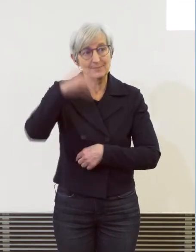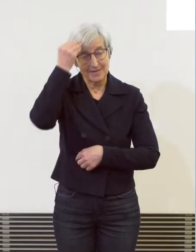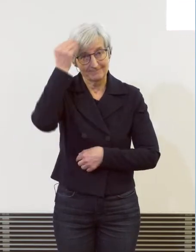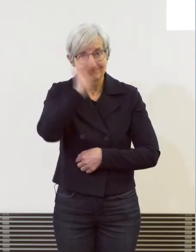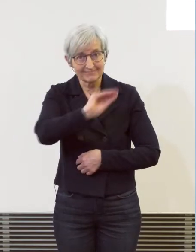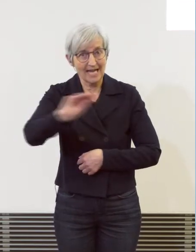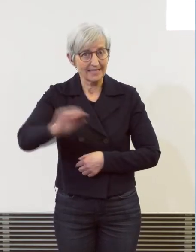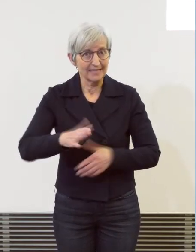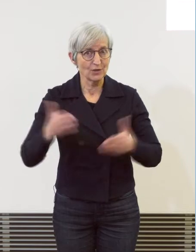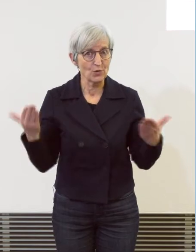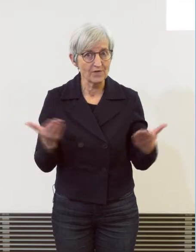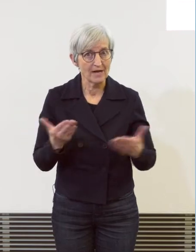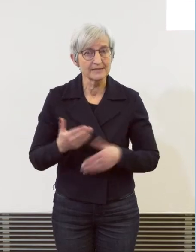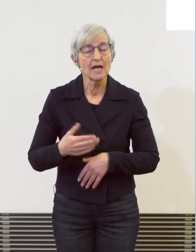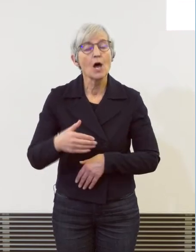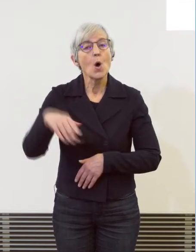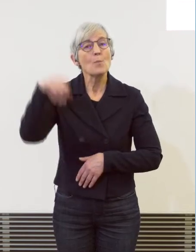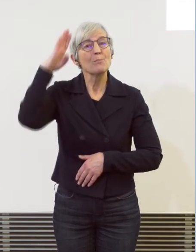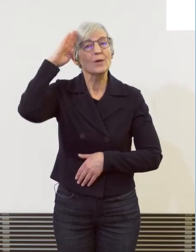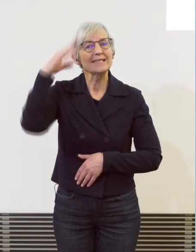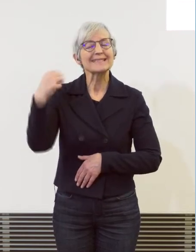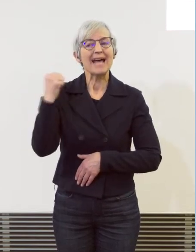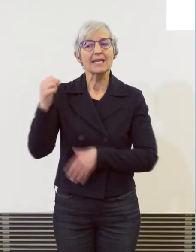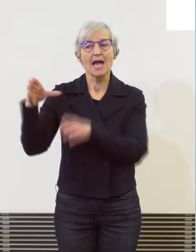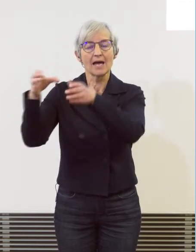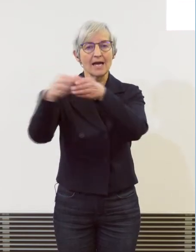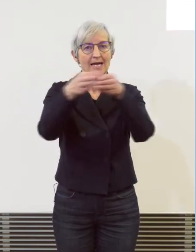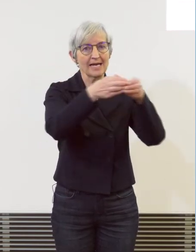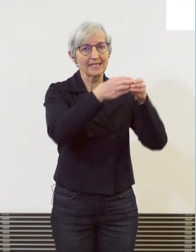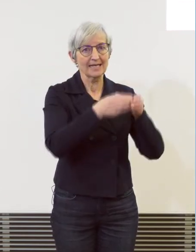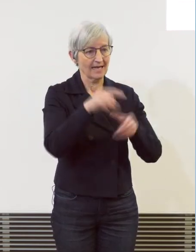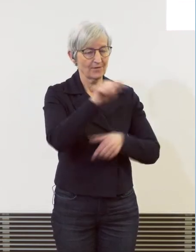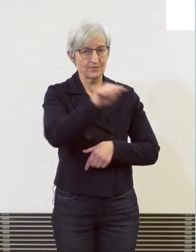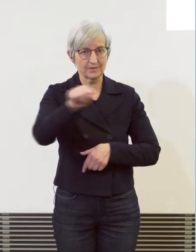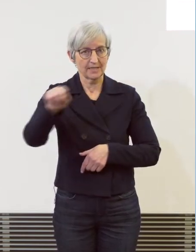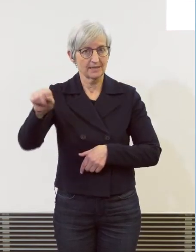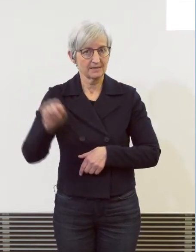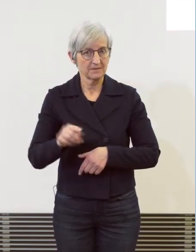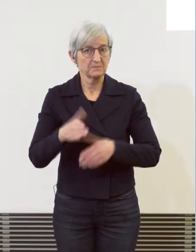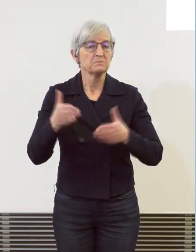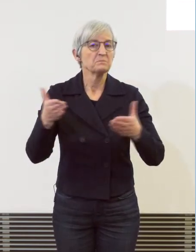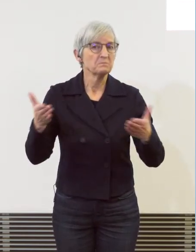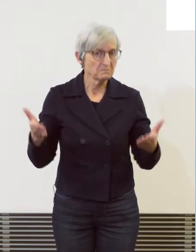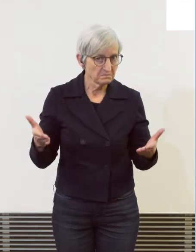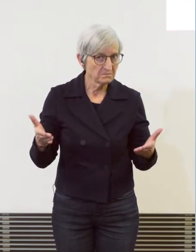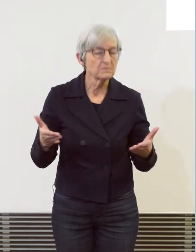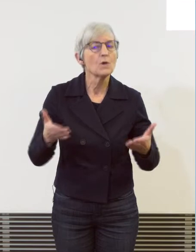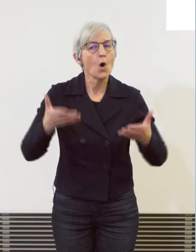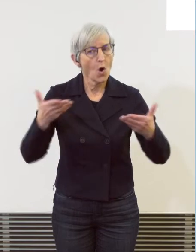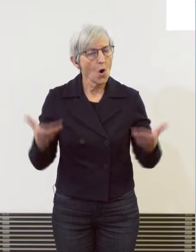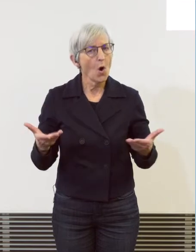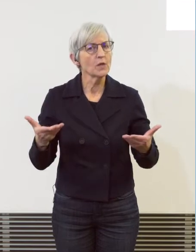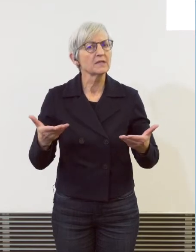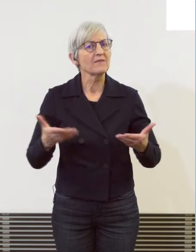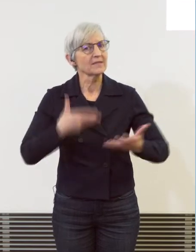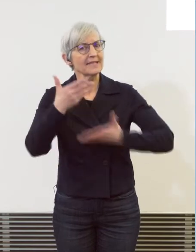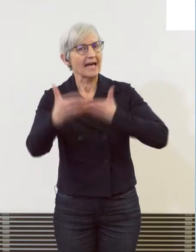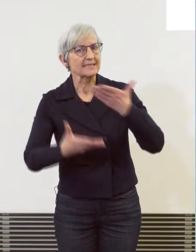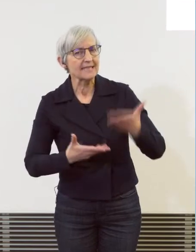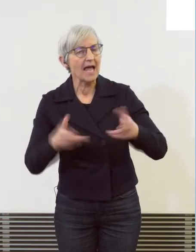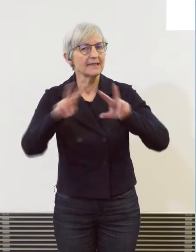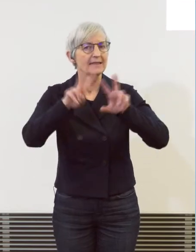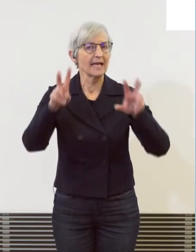Polizeikräfte haben nicht ausschliesslich das bewältigen, was wir heute darüber reden, nämlich Verbrechen,